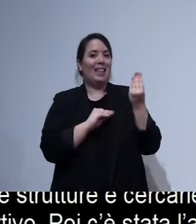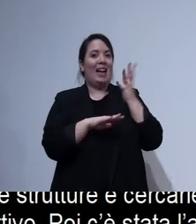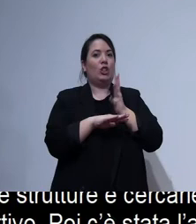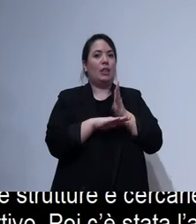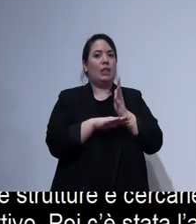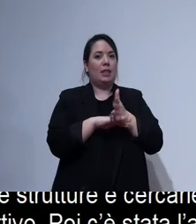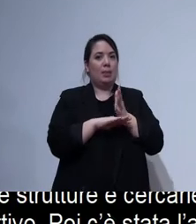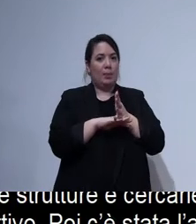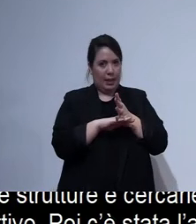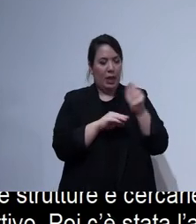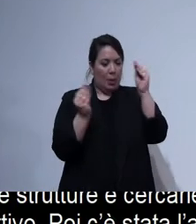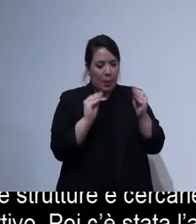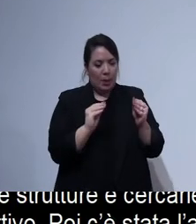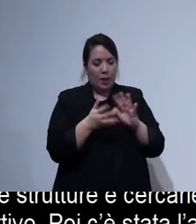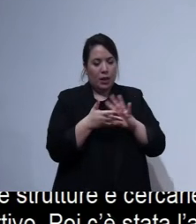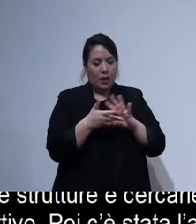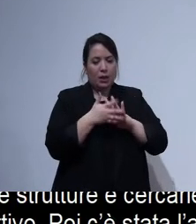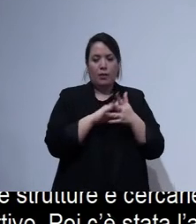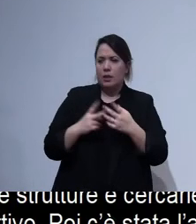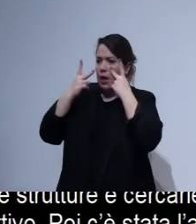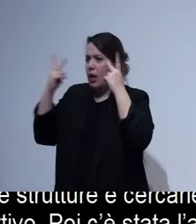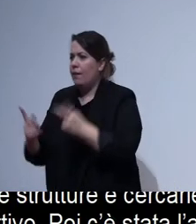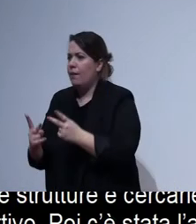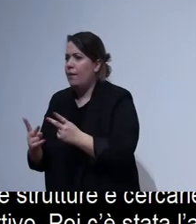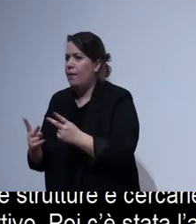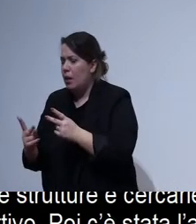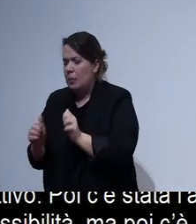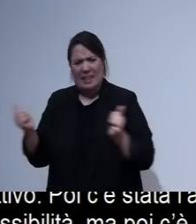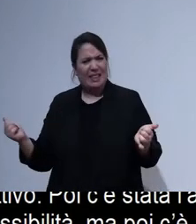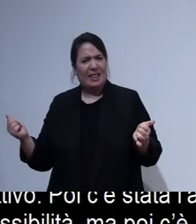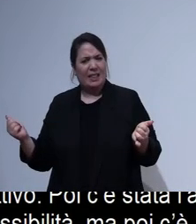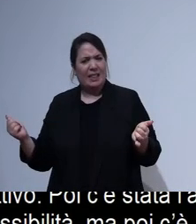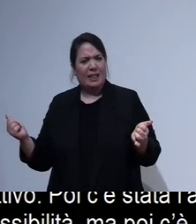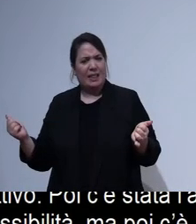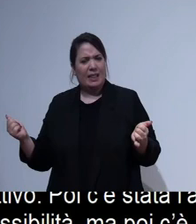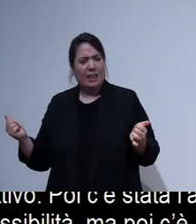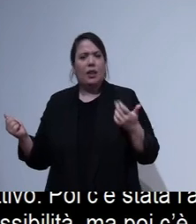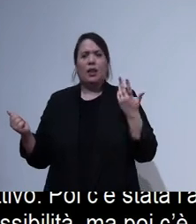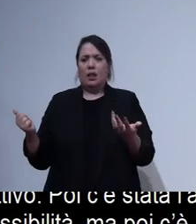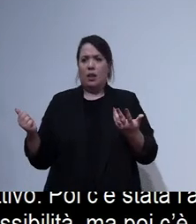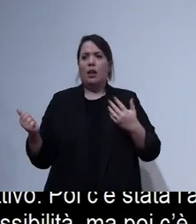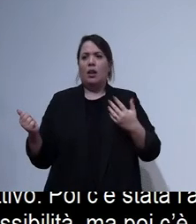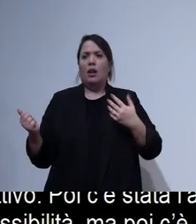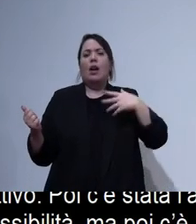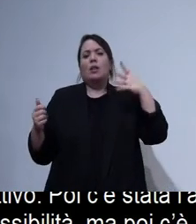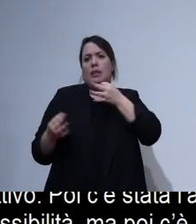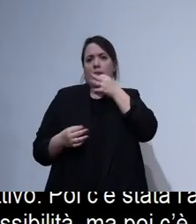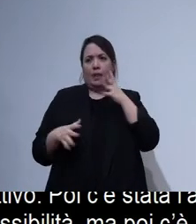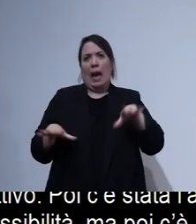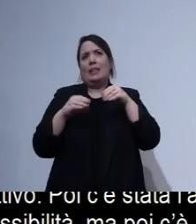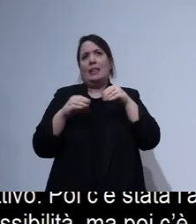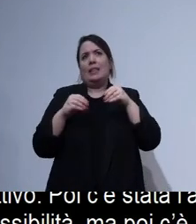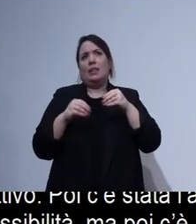rispecchiavano poi la realtà. Mentre ci siamo sempre affidati semplicemente alle recensioni per il controllo,